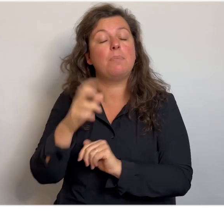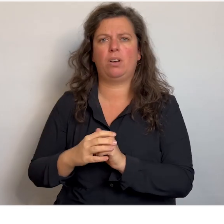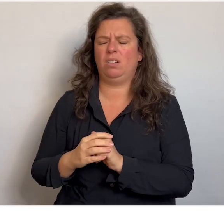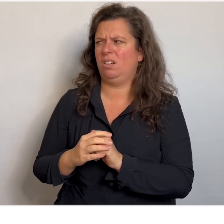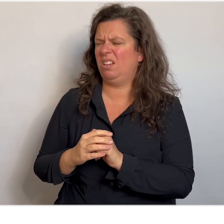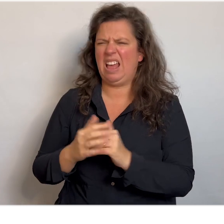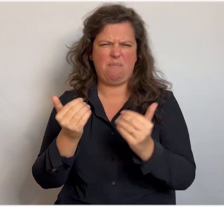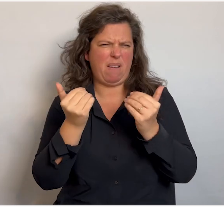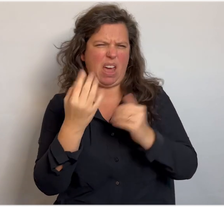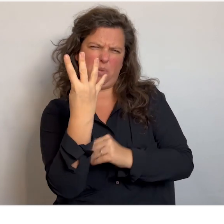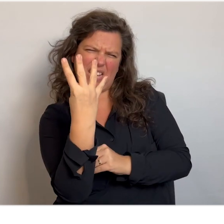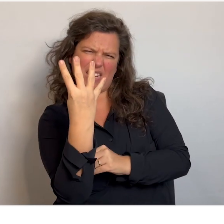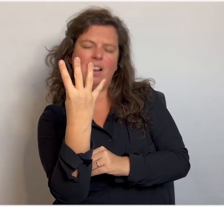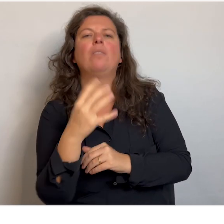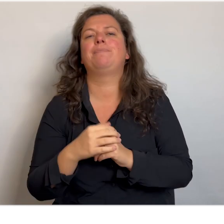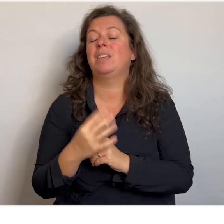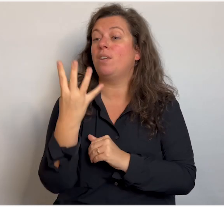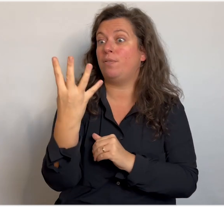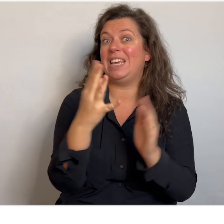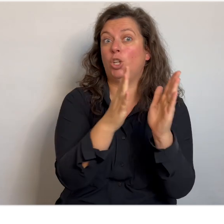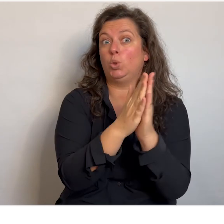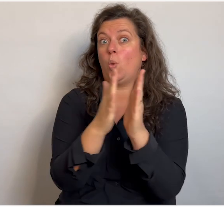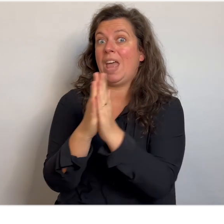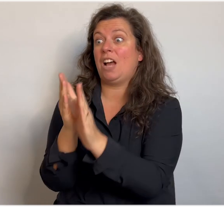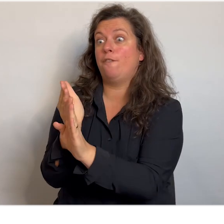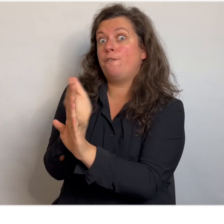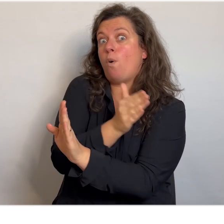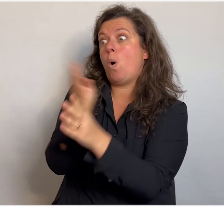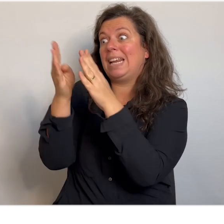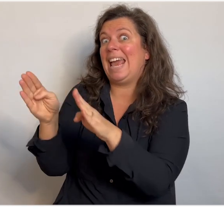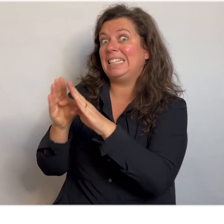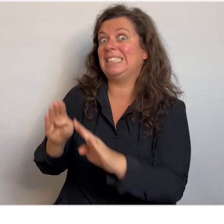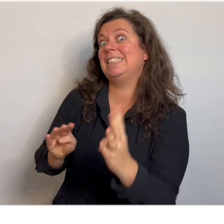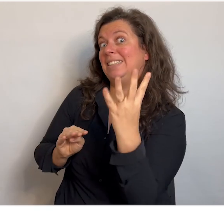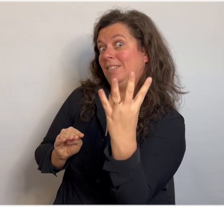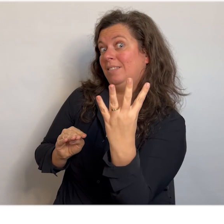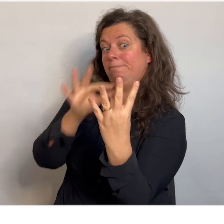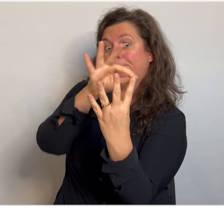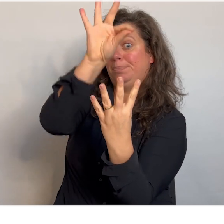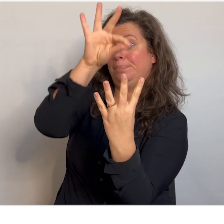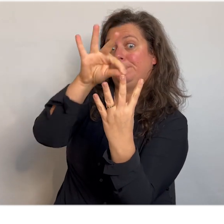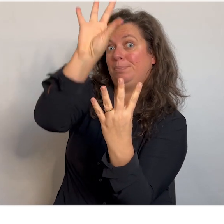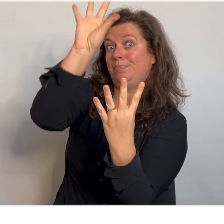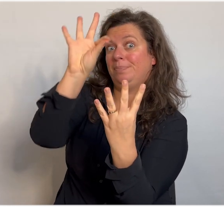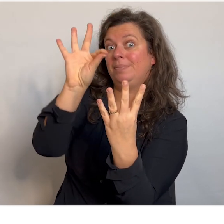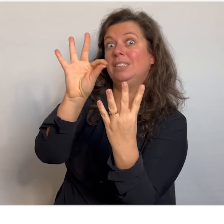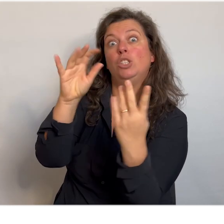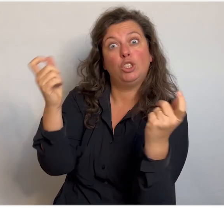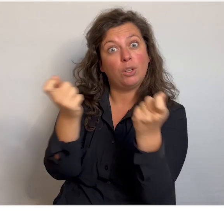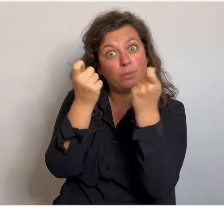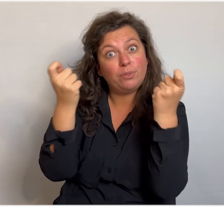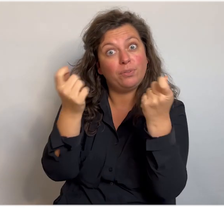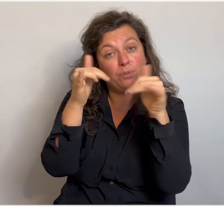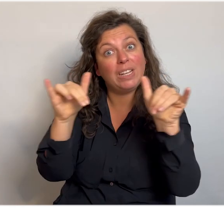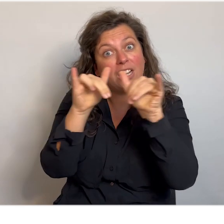voor 5 december. Voor kerst. Aha, zo zit het. Ja, dus zo vieren we eigenlijk met kerst de geboortedag. Dus de